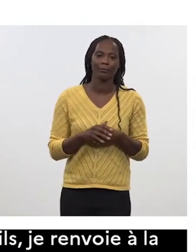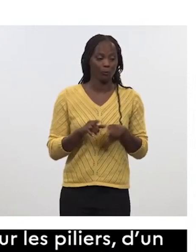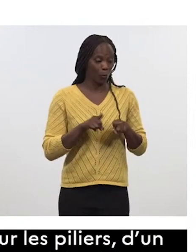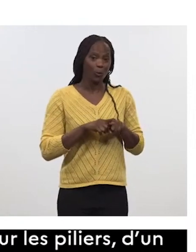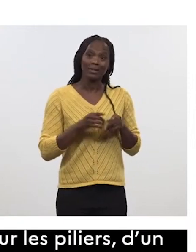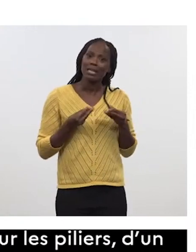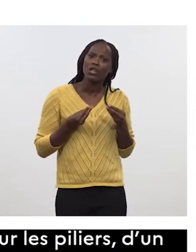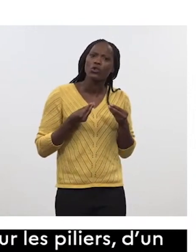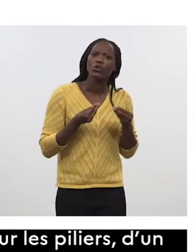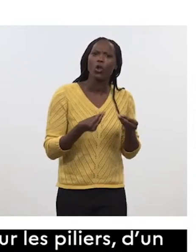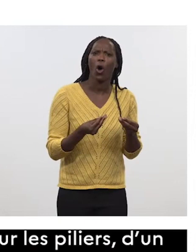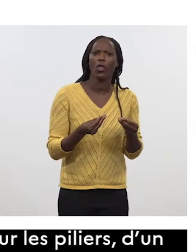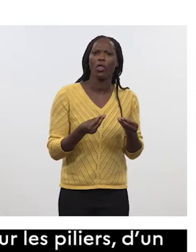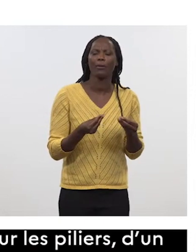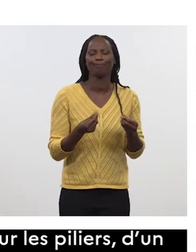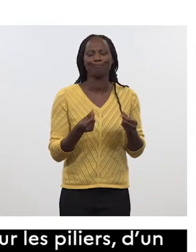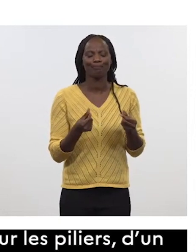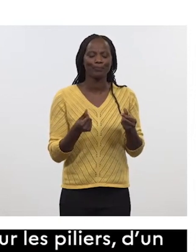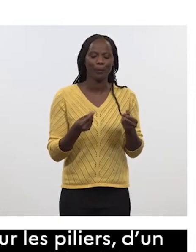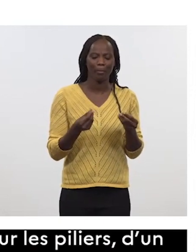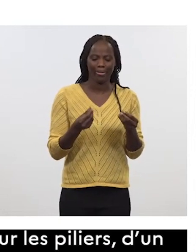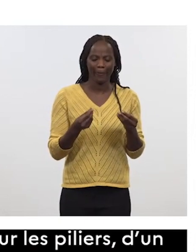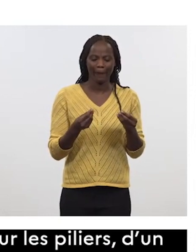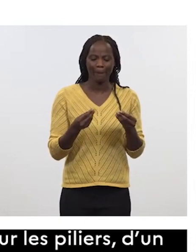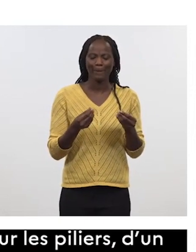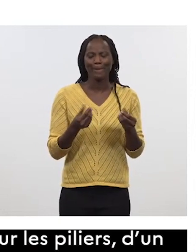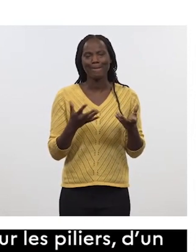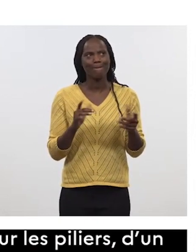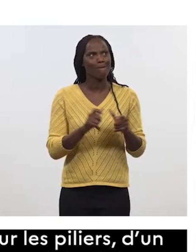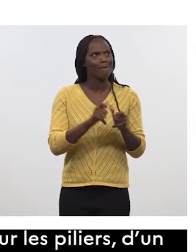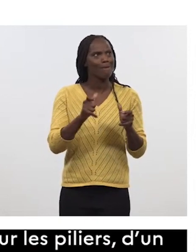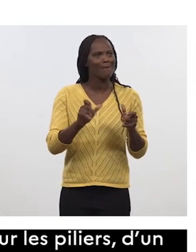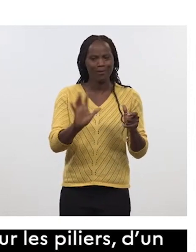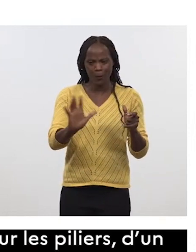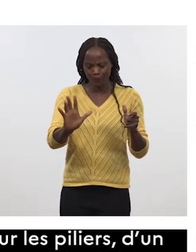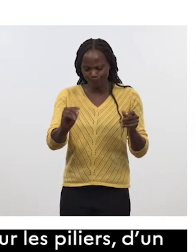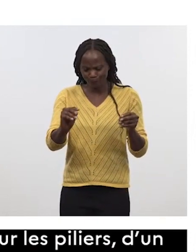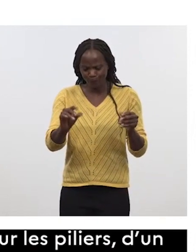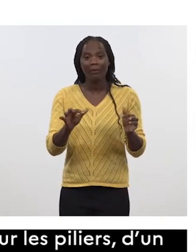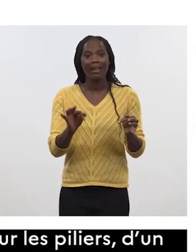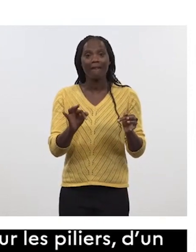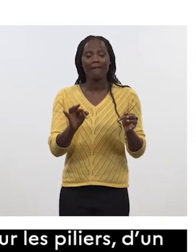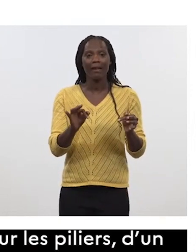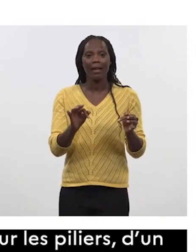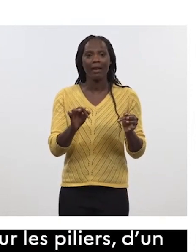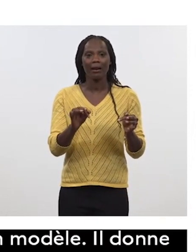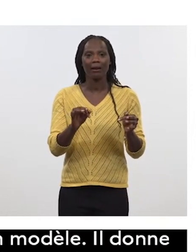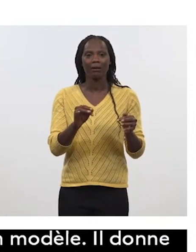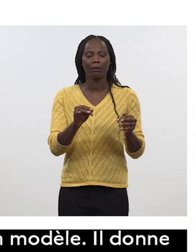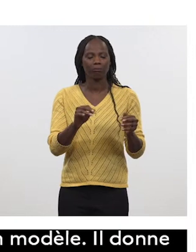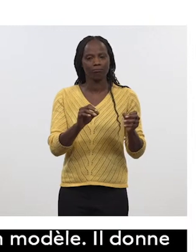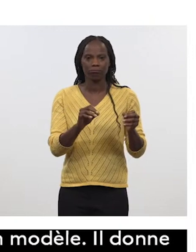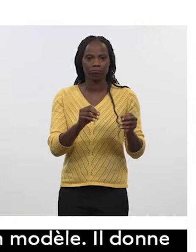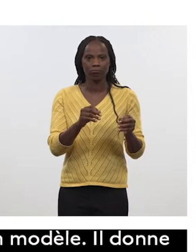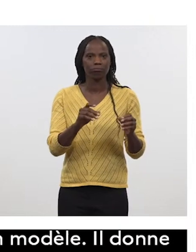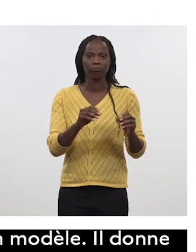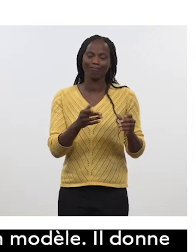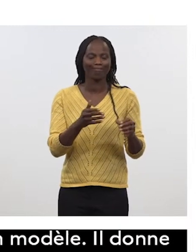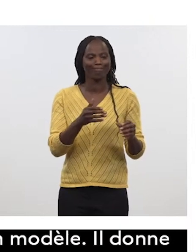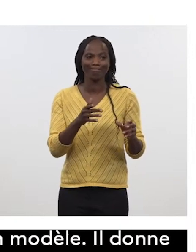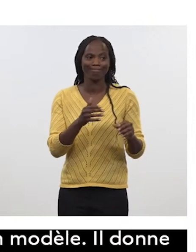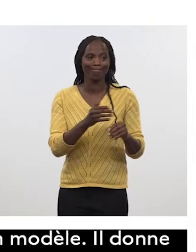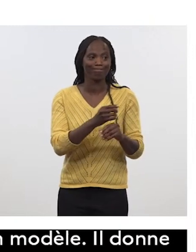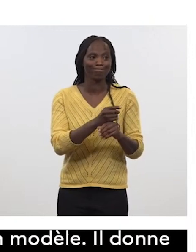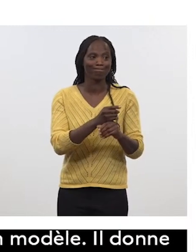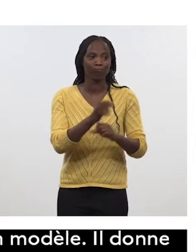clairement sur les effets industriels, enfin, pas industriels, justement, sur les effets opérationnels que l'on attend sur chacun des piliers. qui